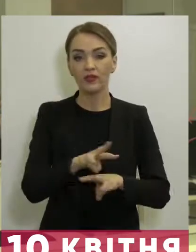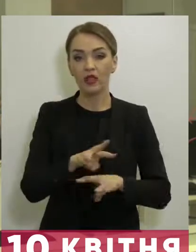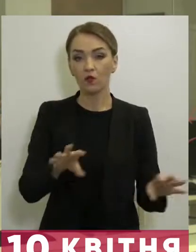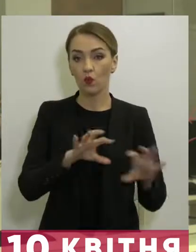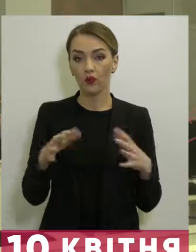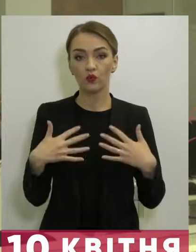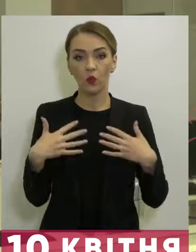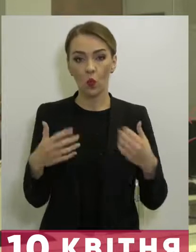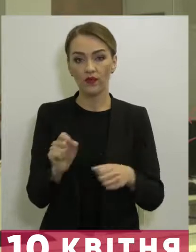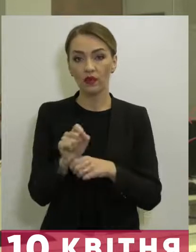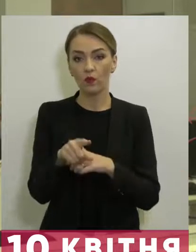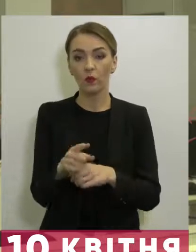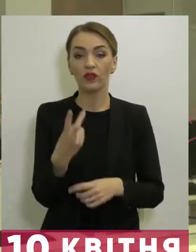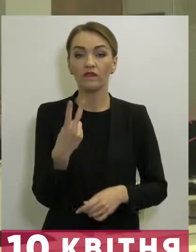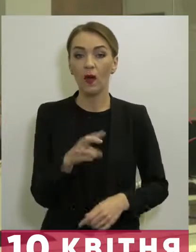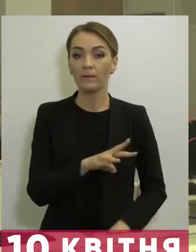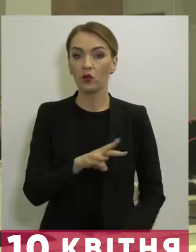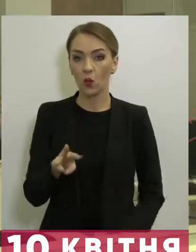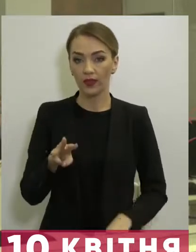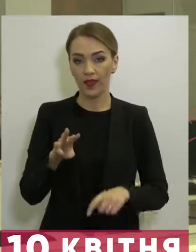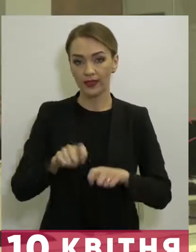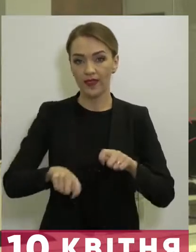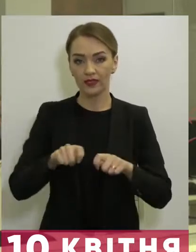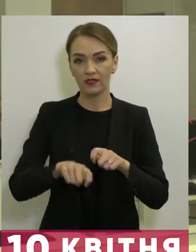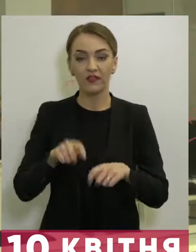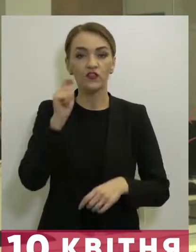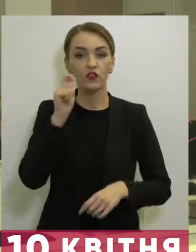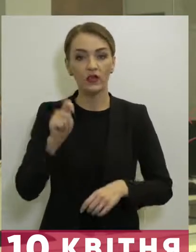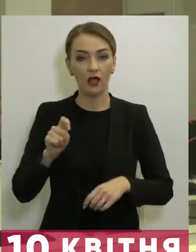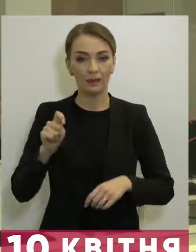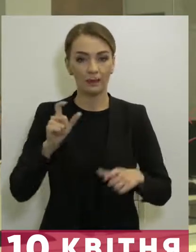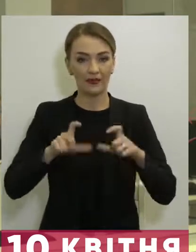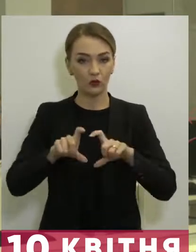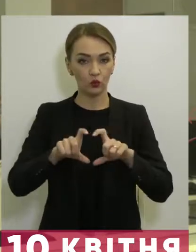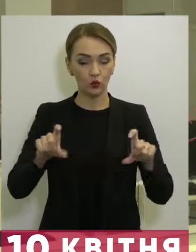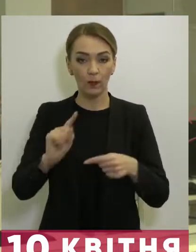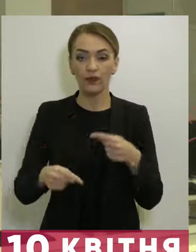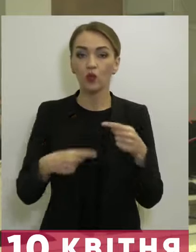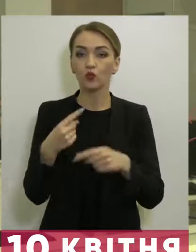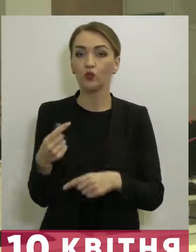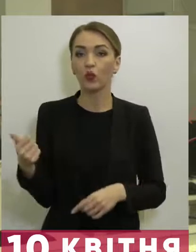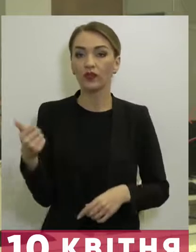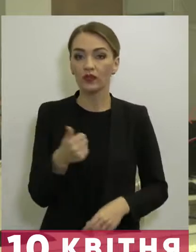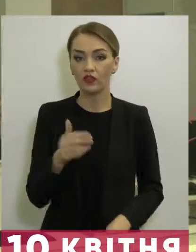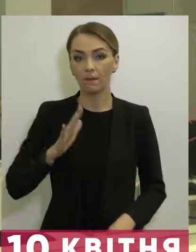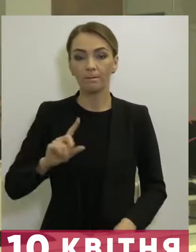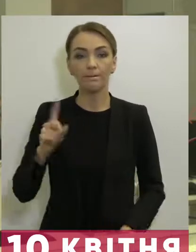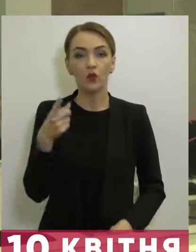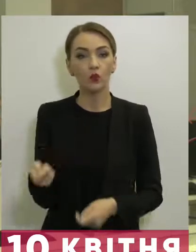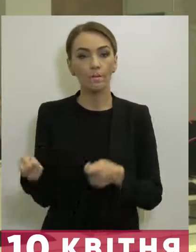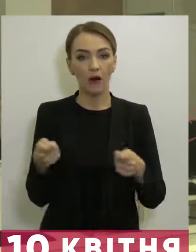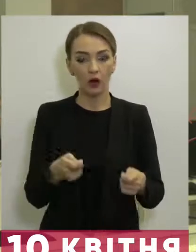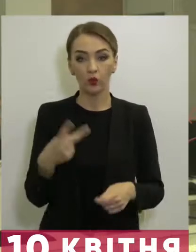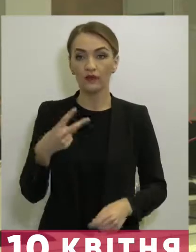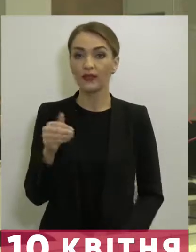здоров'я замовило 2 мільйона тестів вітчизняним інститутам. І наступного тижня очікують першу їх партію –